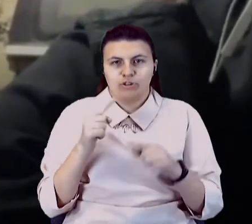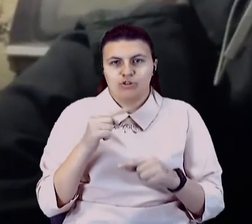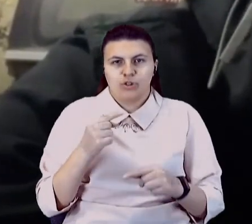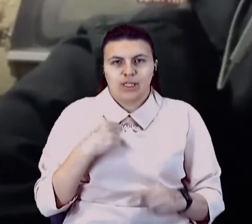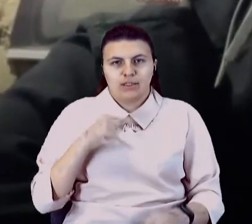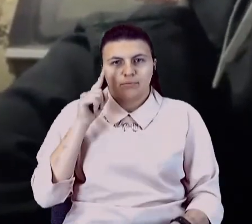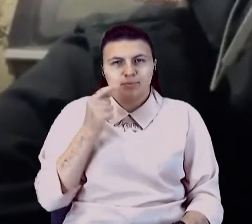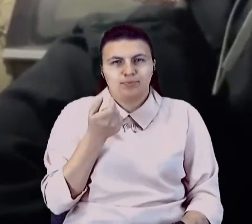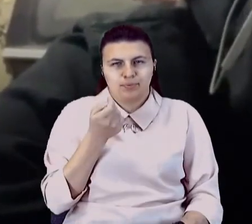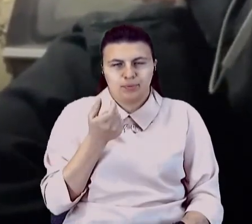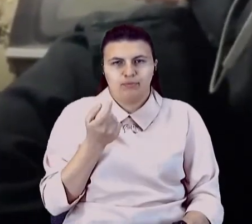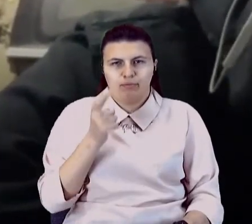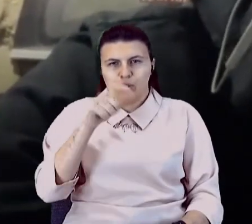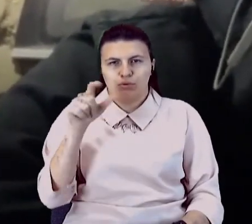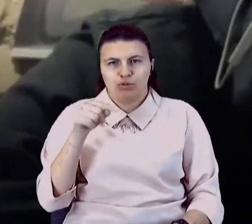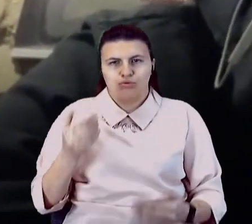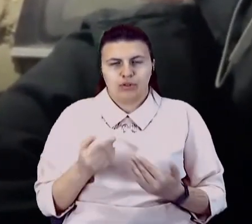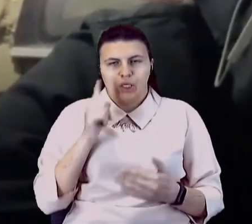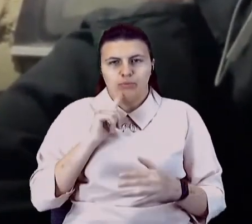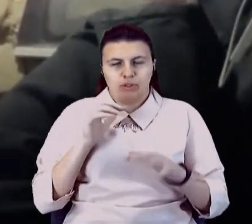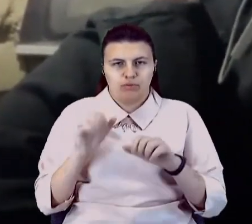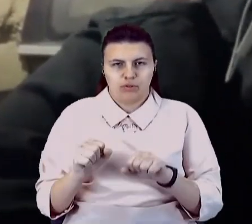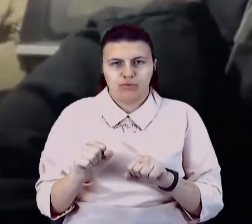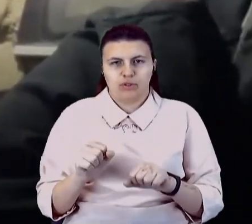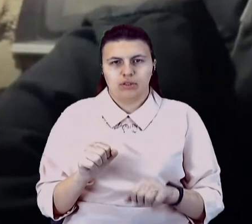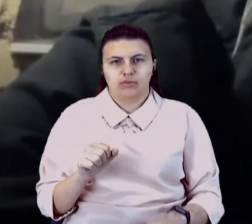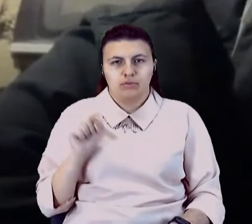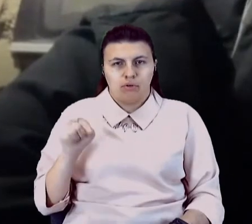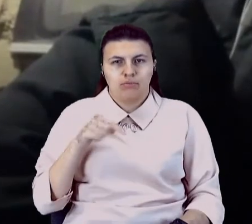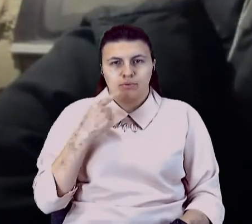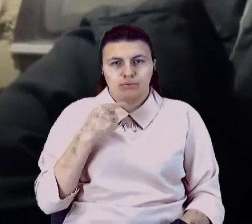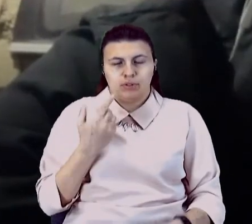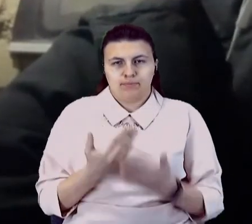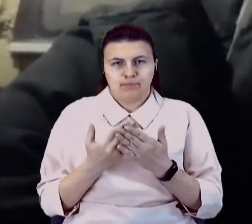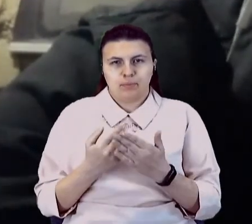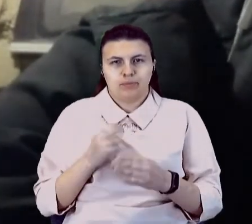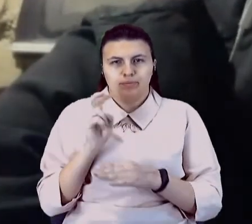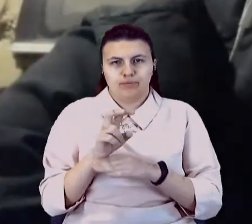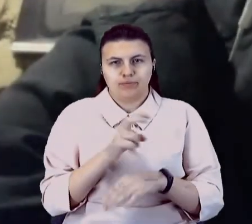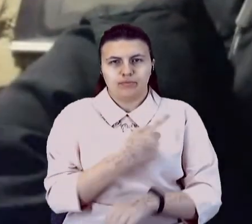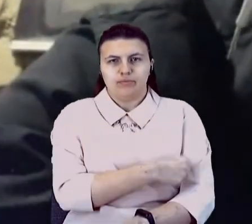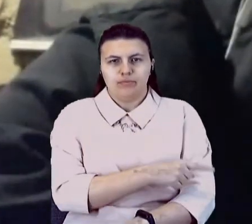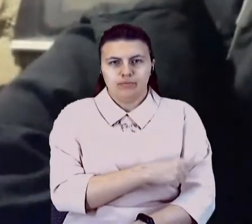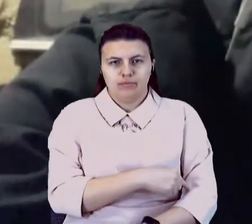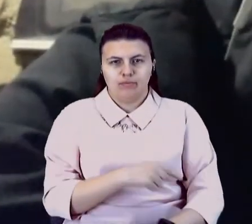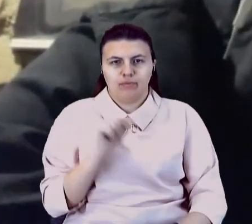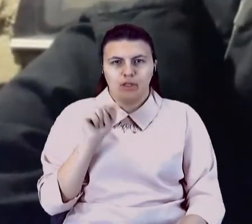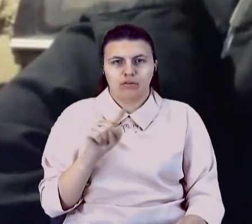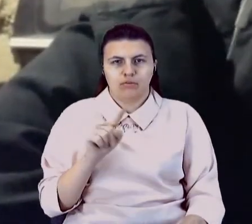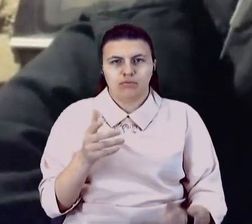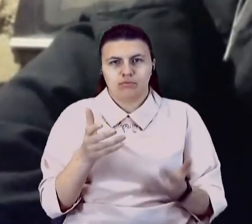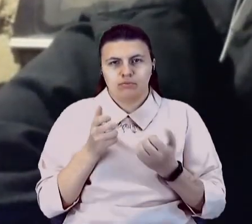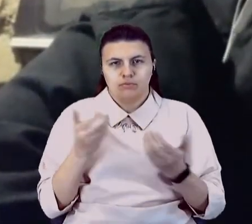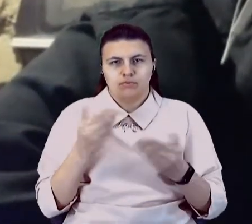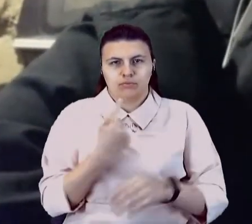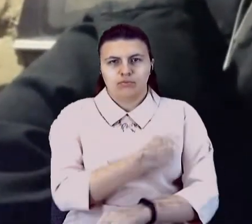живуть на окупованих територіях. Ти підходиш до лікарні для того, щоб отримати якісь медичні